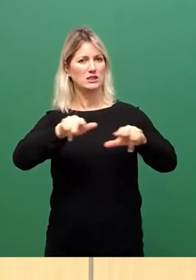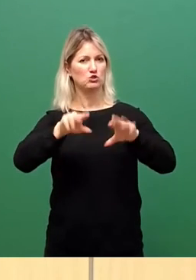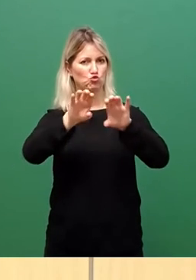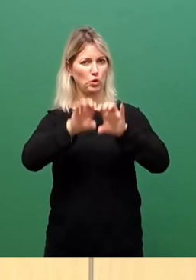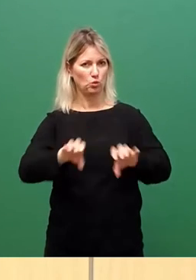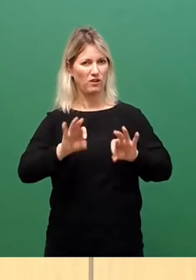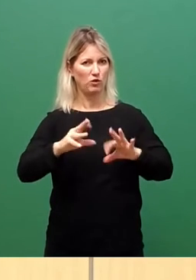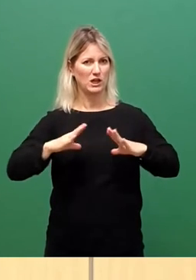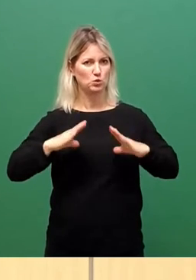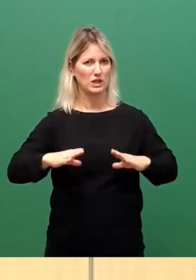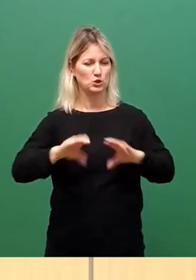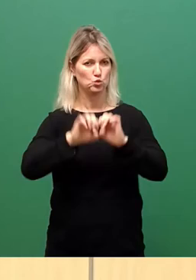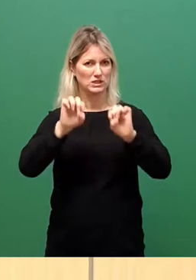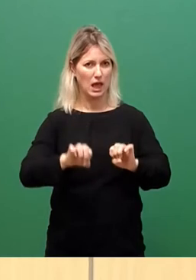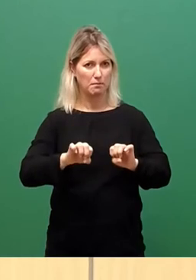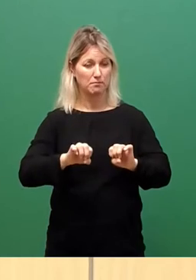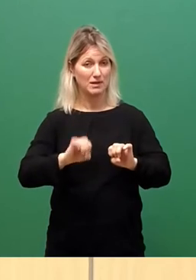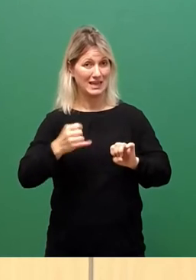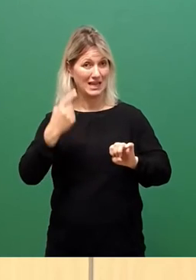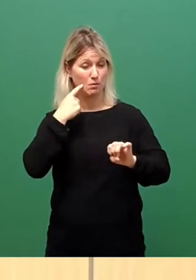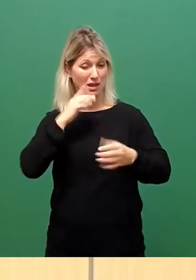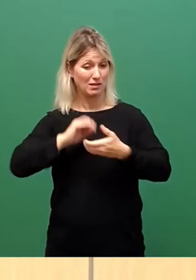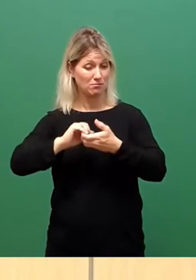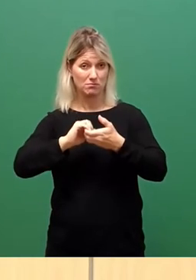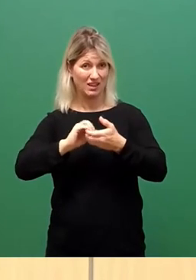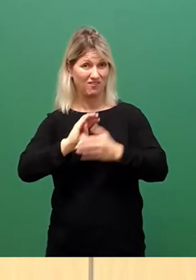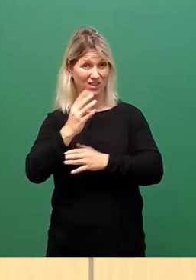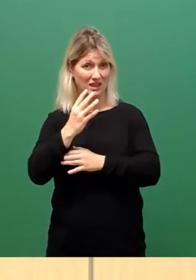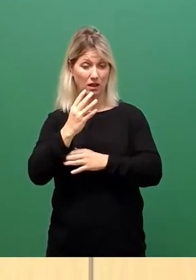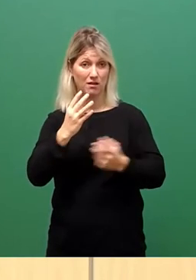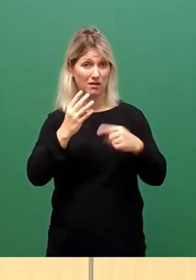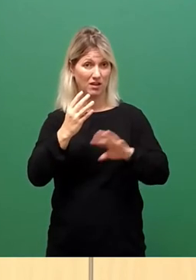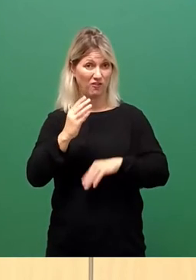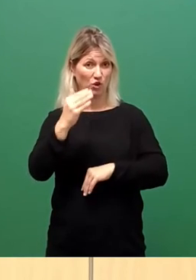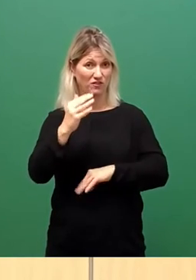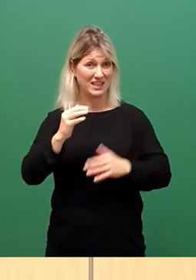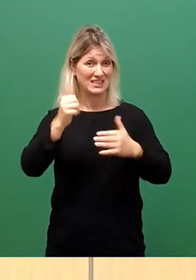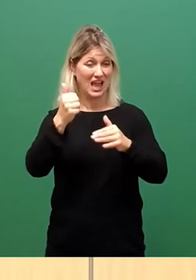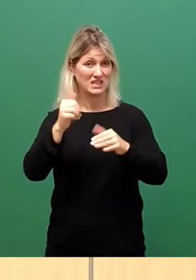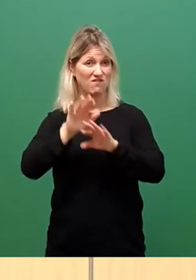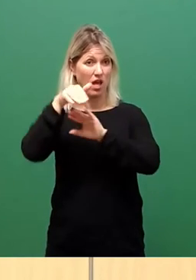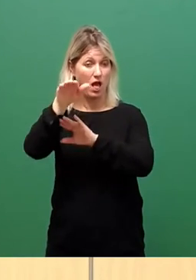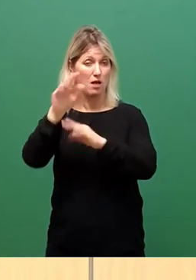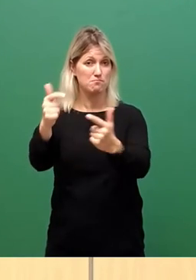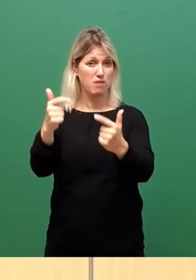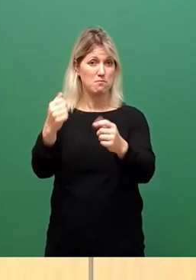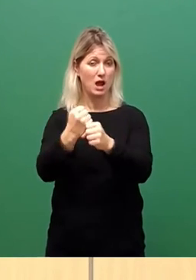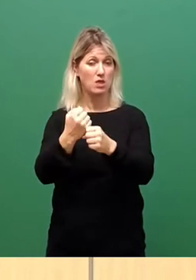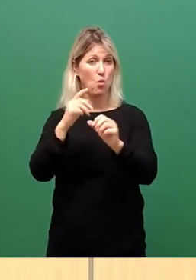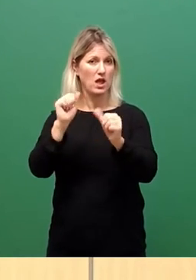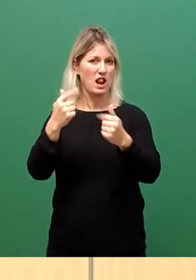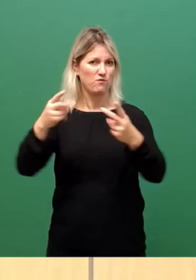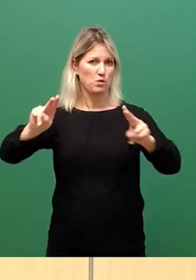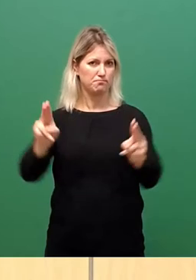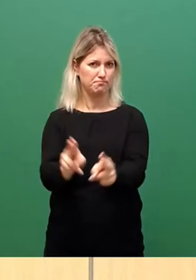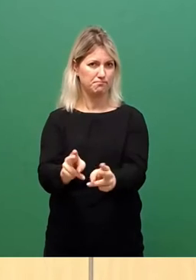kommunal bereits jetzt die vierte, fünfte und sechste Corona-Welle verhindern bzw. abmildern helfen. Denn der